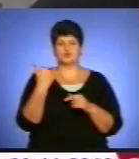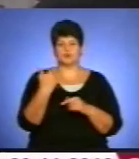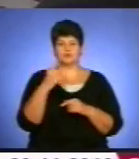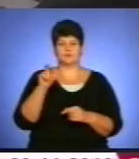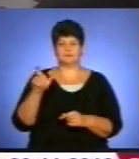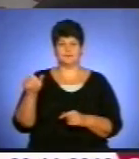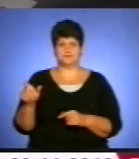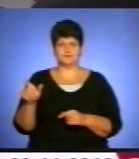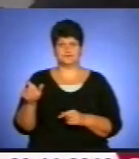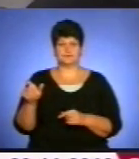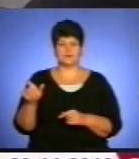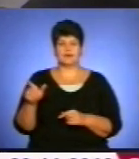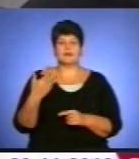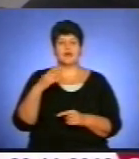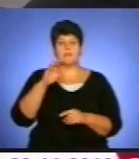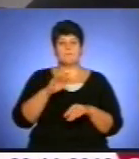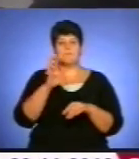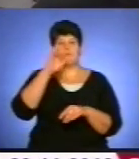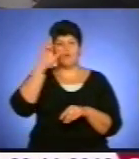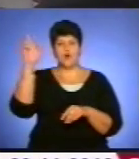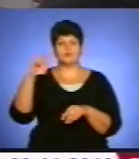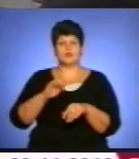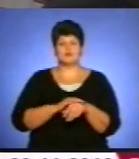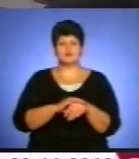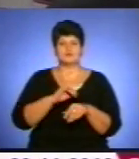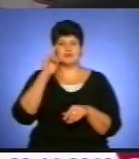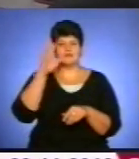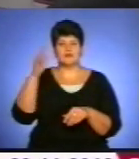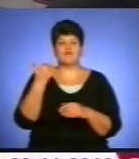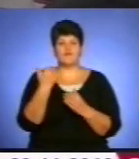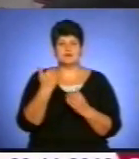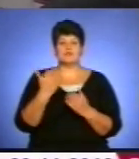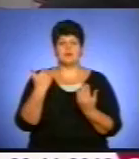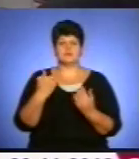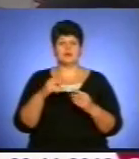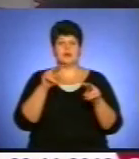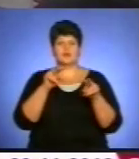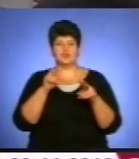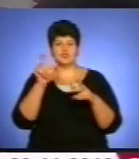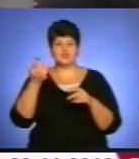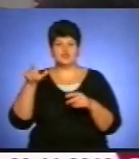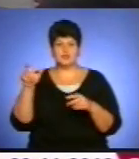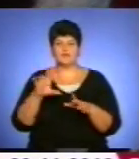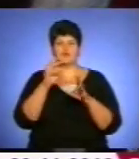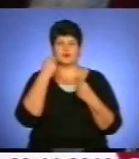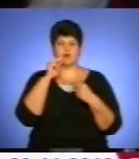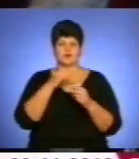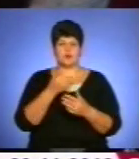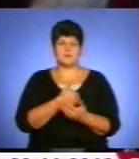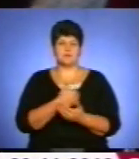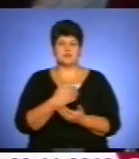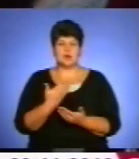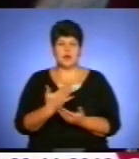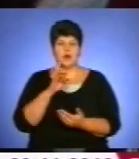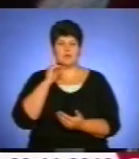Найбог благословити і вам, і вашим глядачам, що найкращого бажаю. А молоді